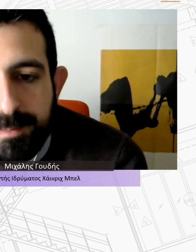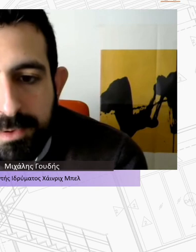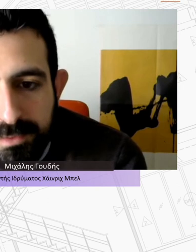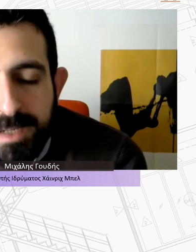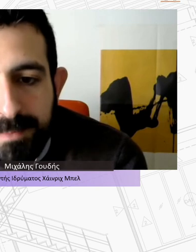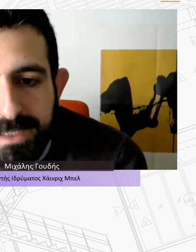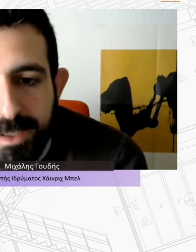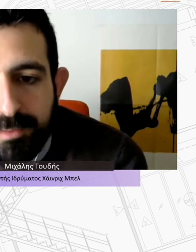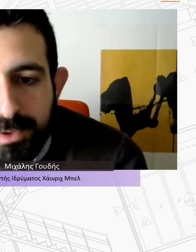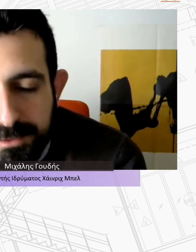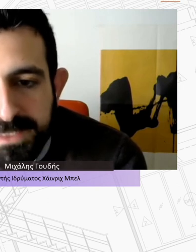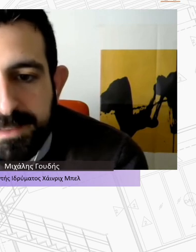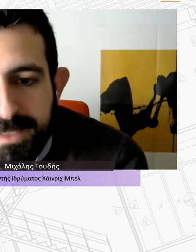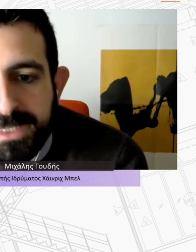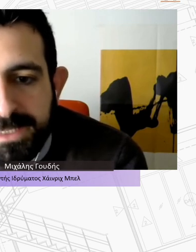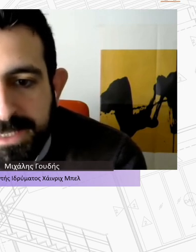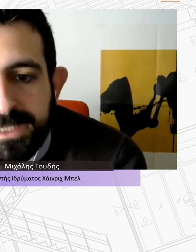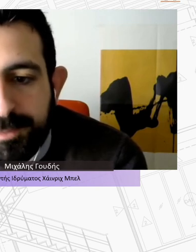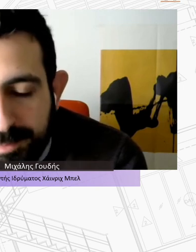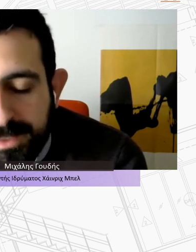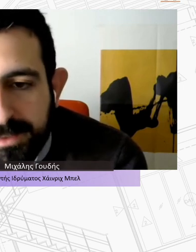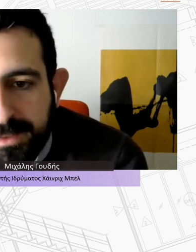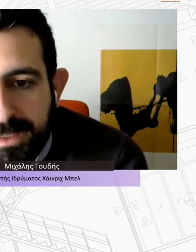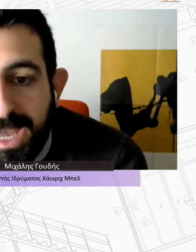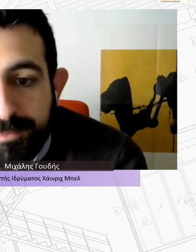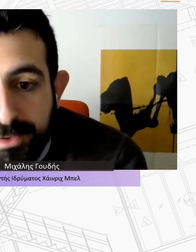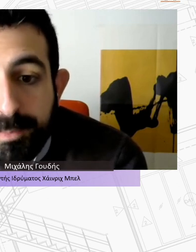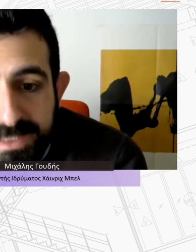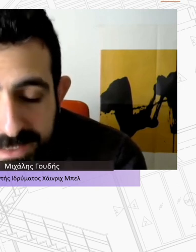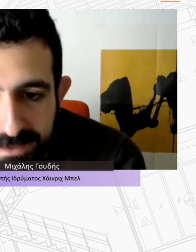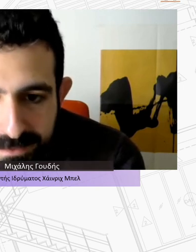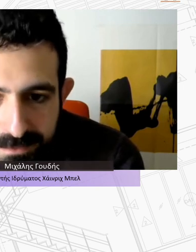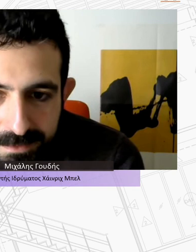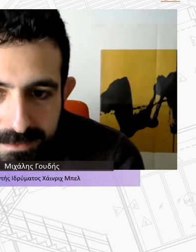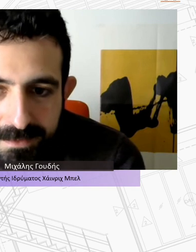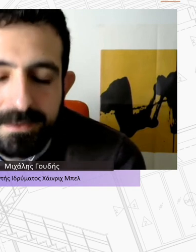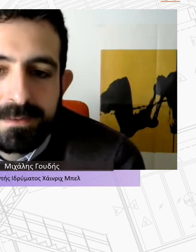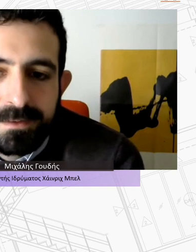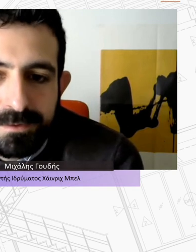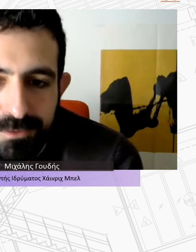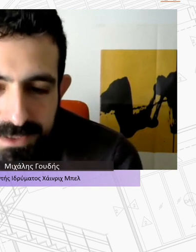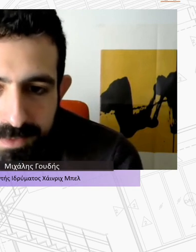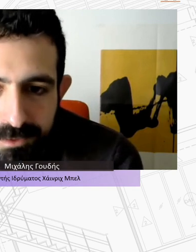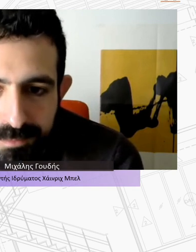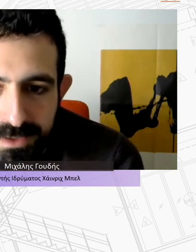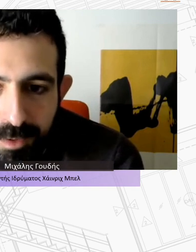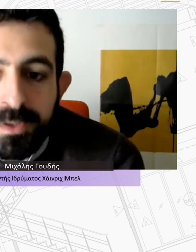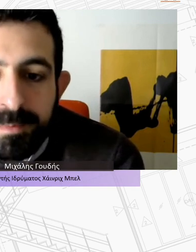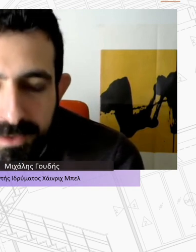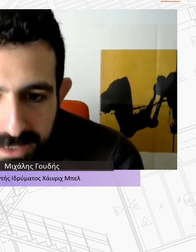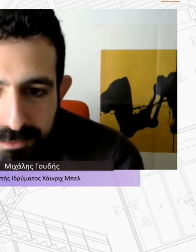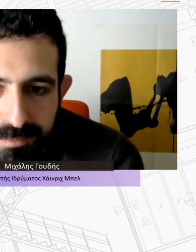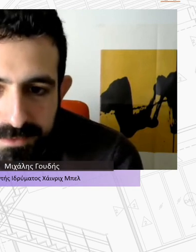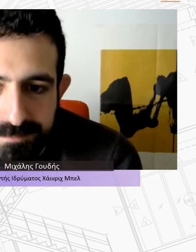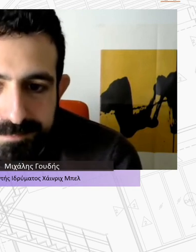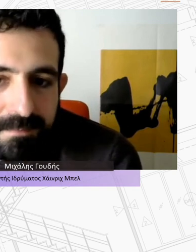παρόλα αυτά μπορούν να μην έχουν πρόσβαση σε μία κατοικία εξωτρυπή αυτό είναι αποτυχία του συστήματός μας οπότε